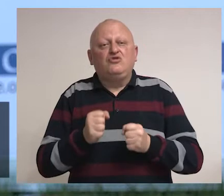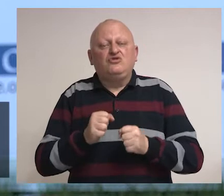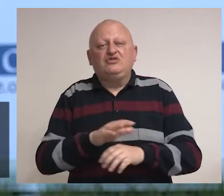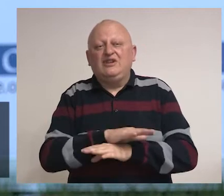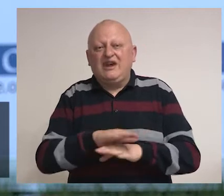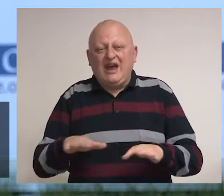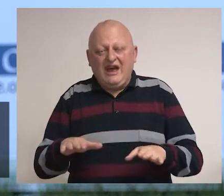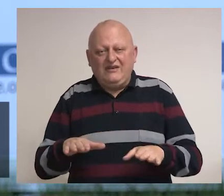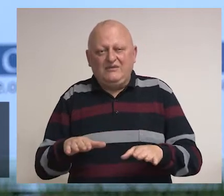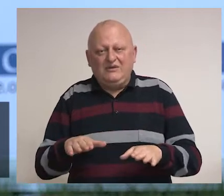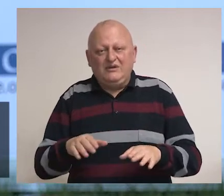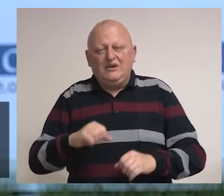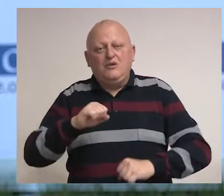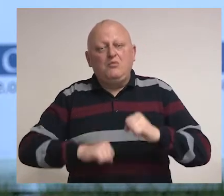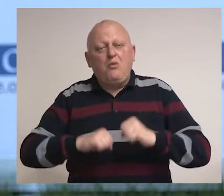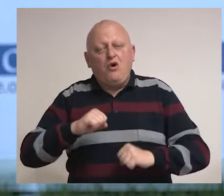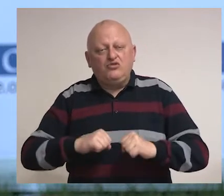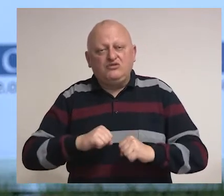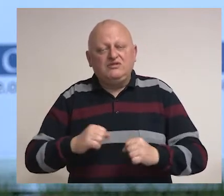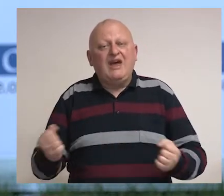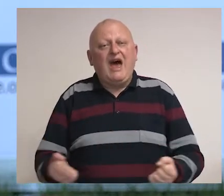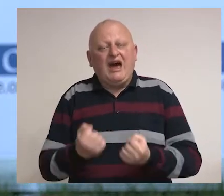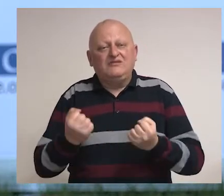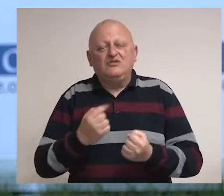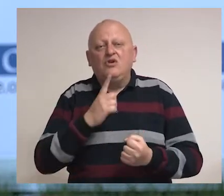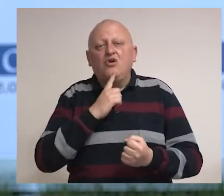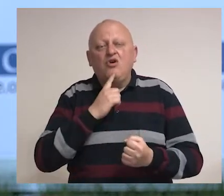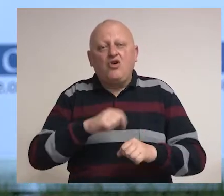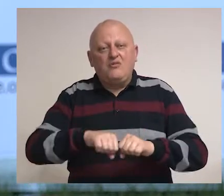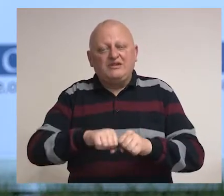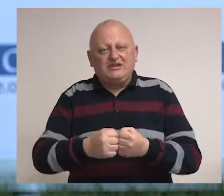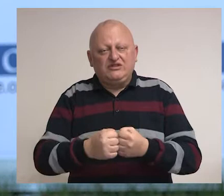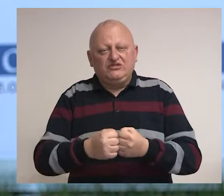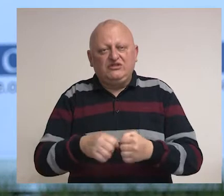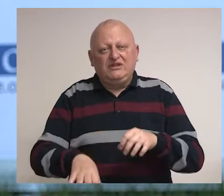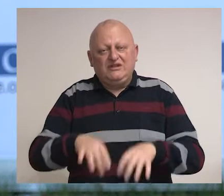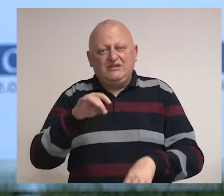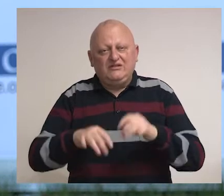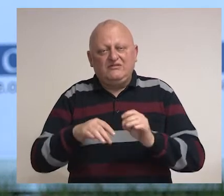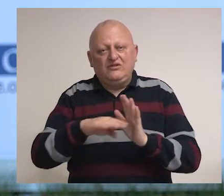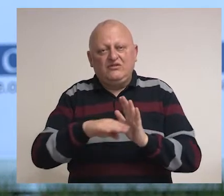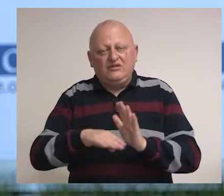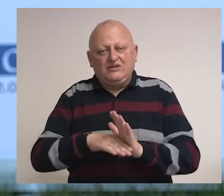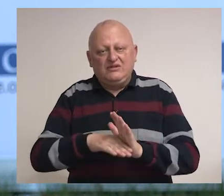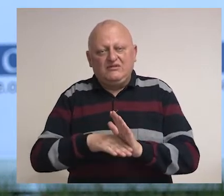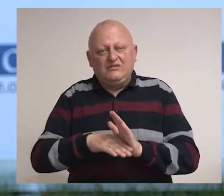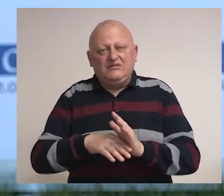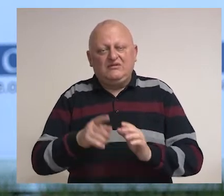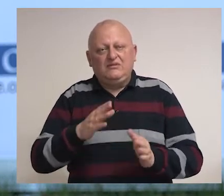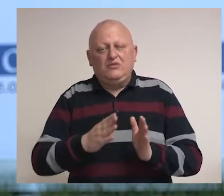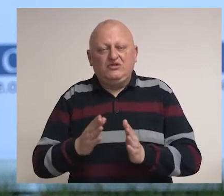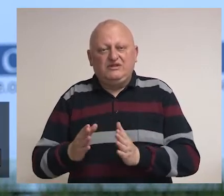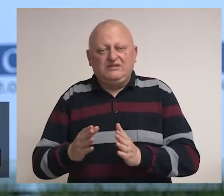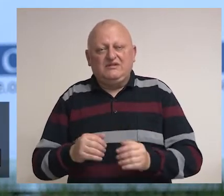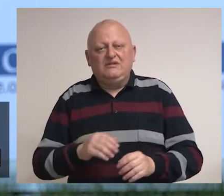od bilo kakvih postupaka ili aktivnosti kojima se krši izbornog zakonodavstva i propisi.